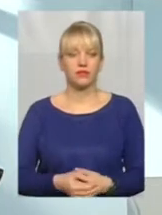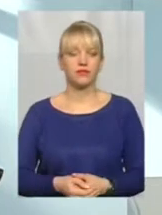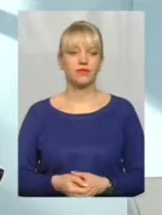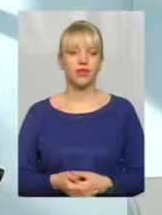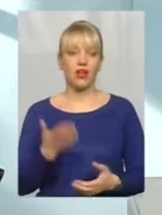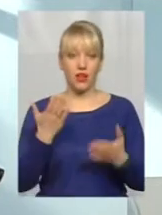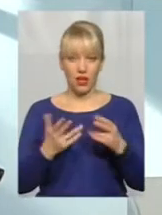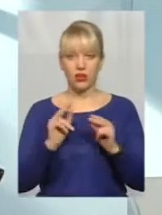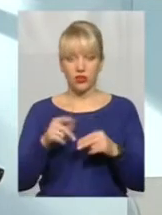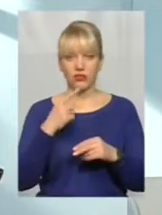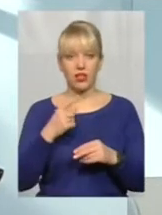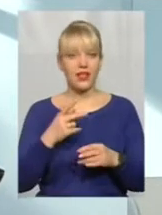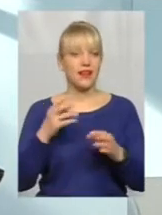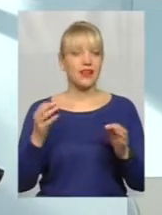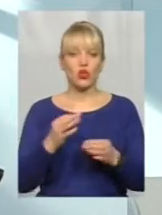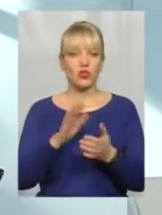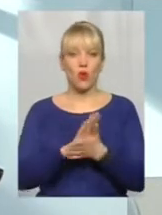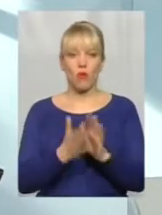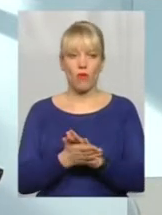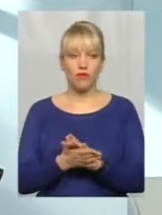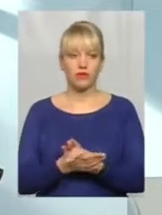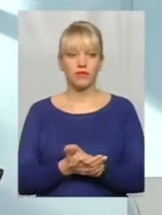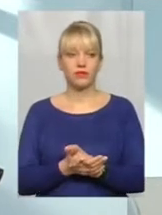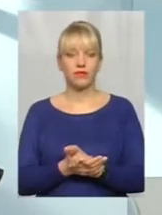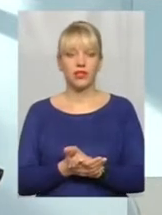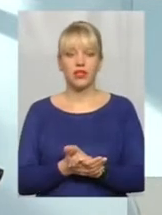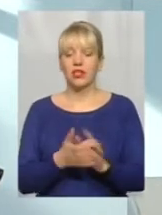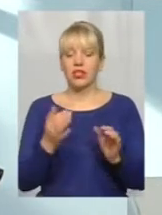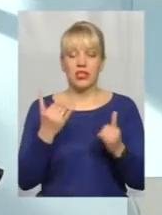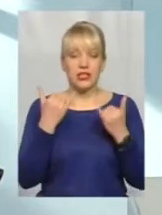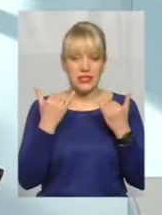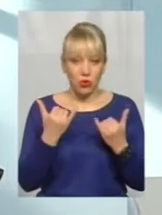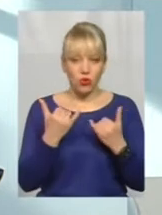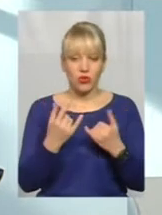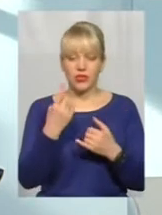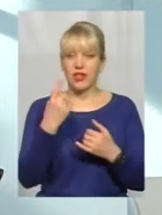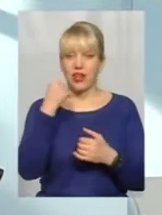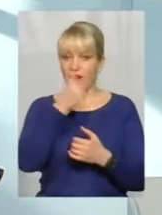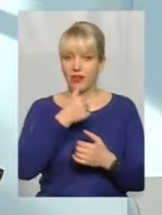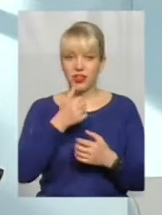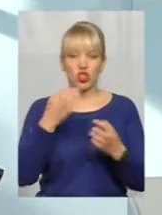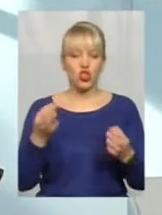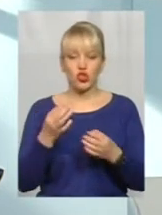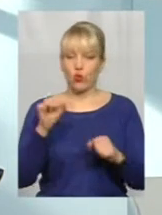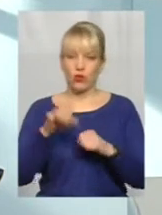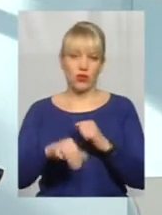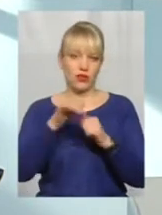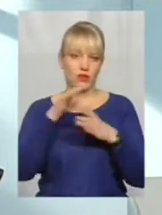Якщо стисло. Жодних умов. Ні. Жоден не можна подолати за сьогодні. За один рік. Це